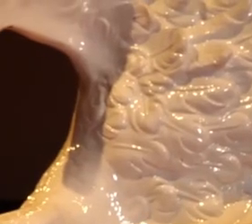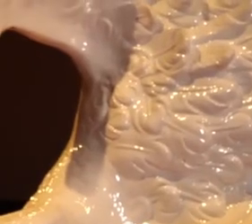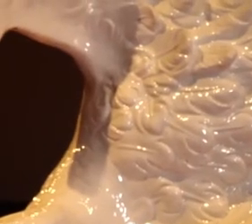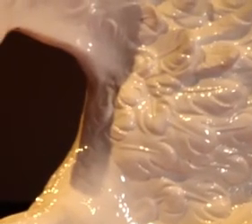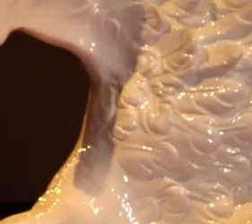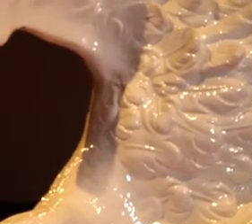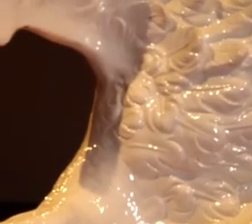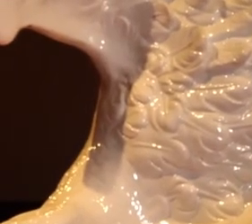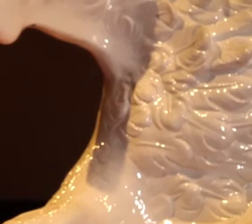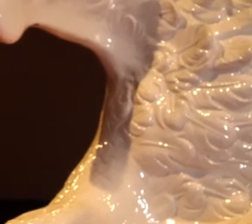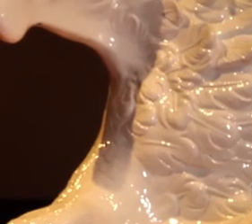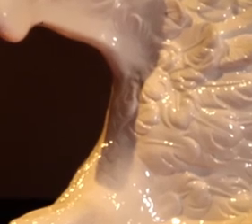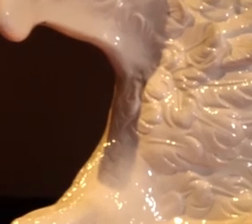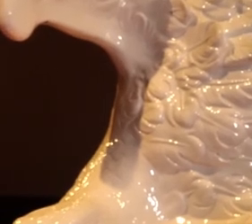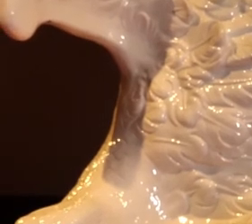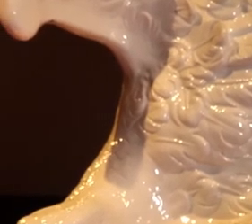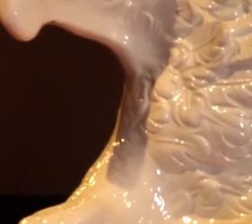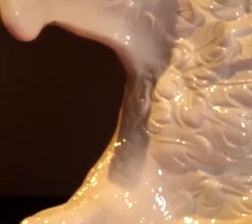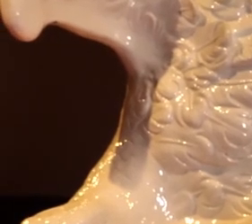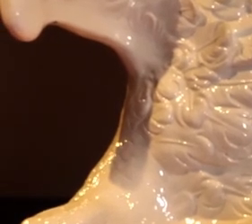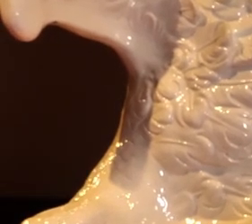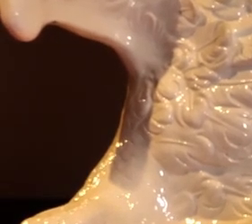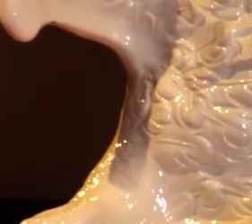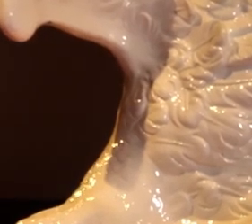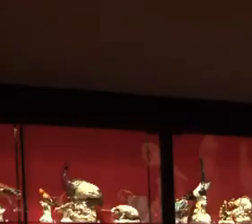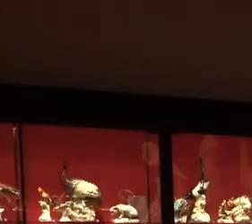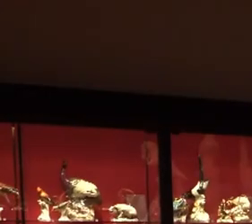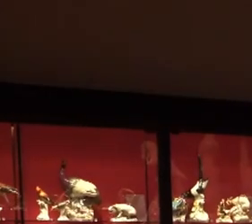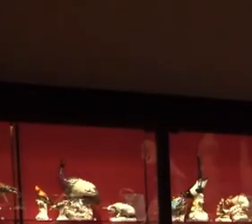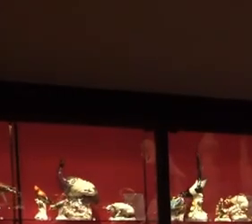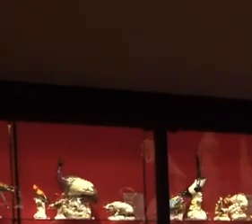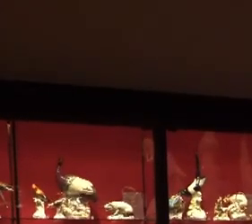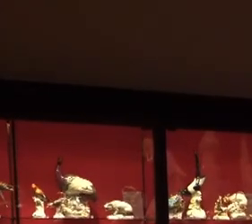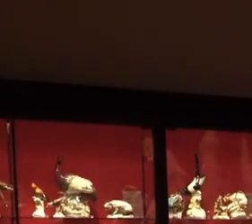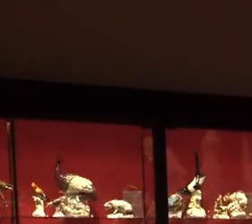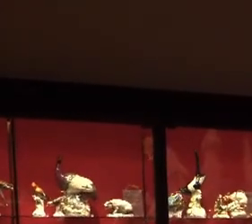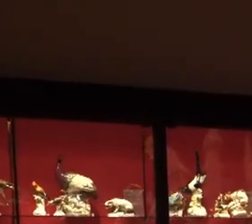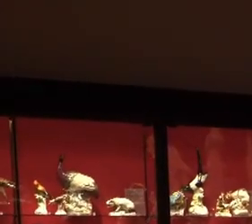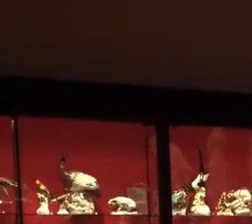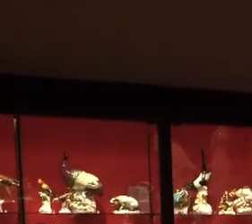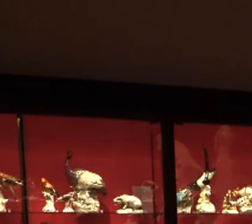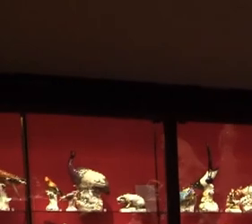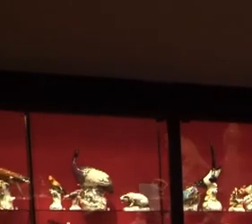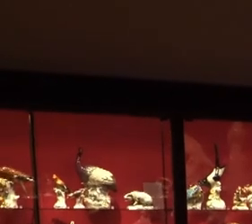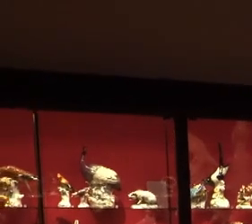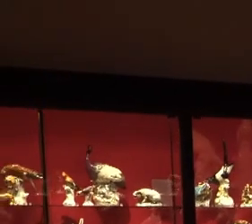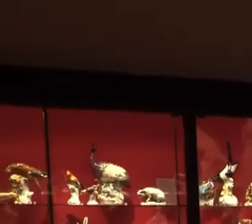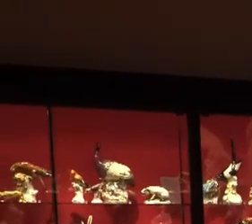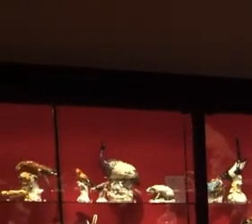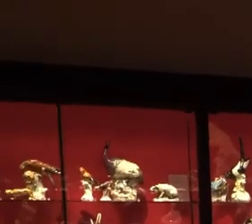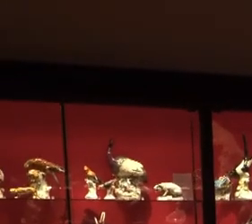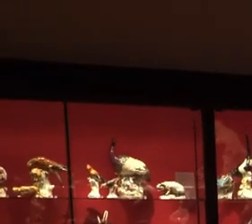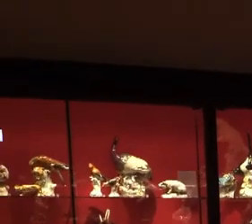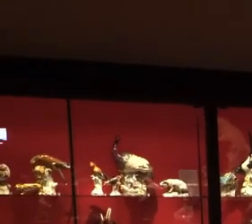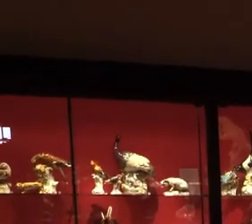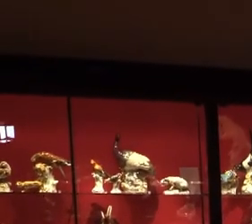Tiermenagerie. Ein Wunsch August des Starken, der sehr interessiert daran war, seine Manufakturisten zu